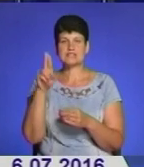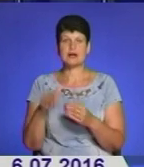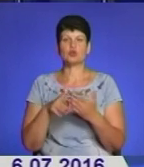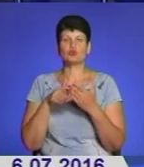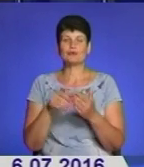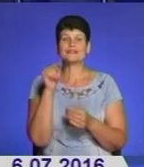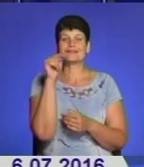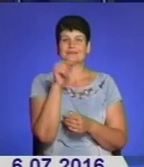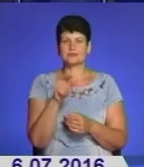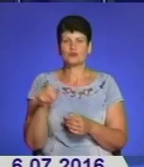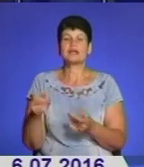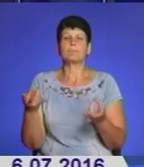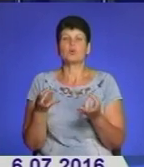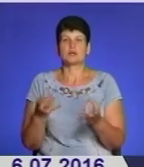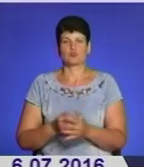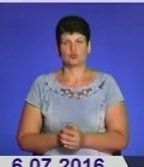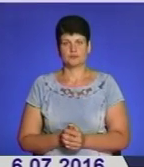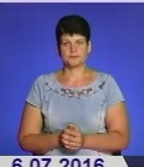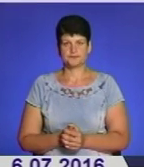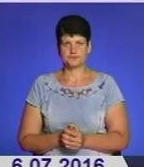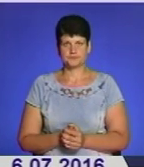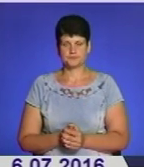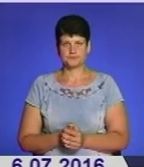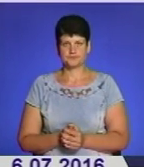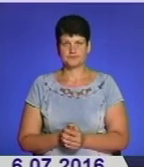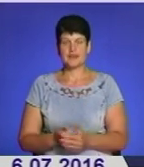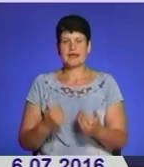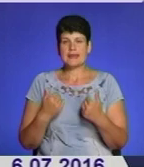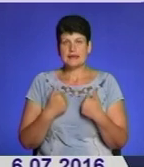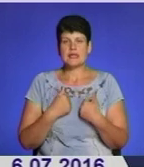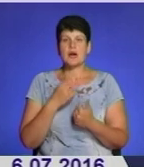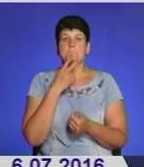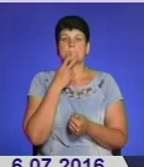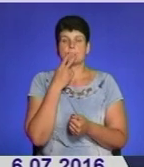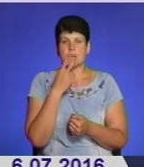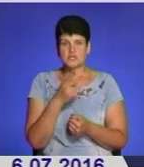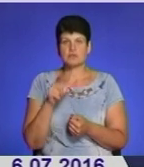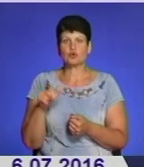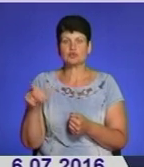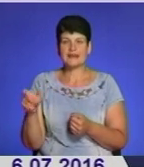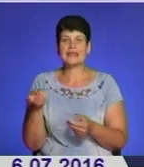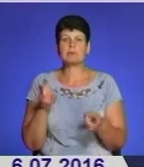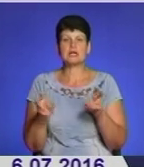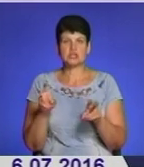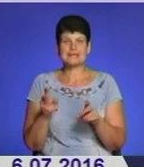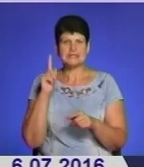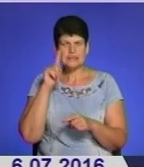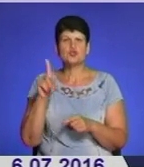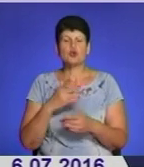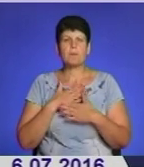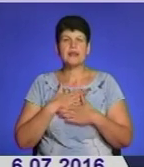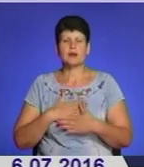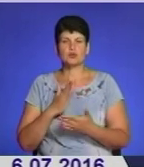громадянам, які її потребують. Я бачив людей, які прийшли, знаєте, що дуже приємно, що